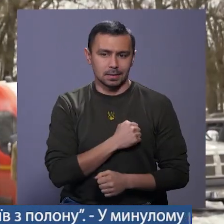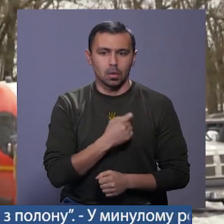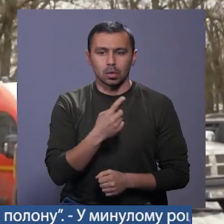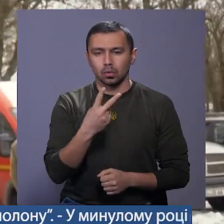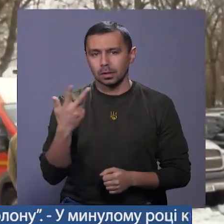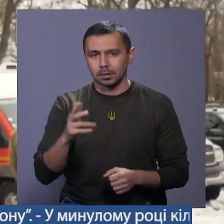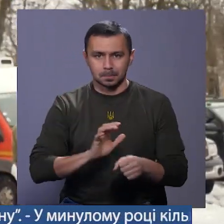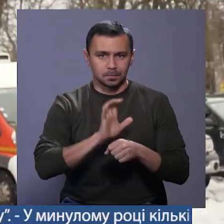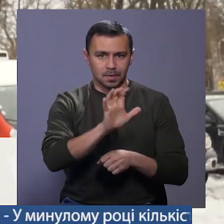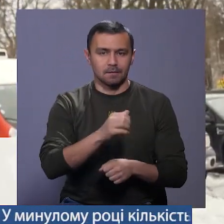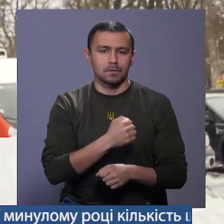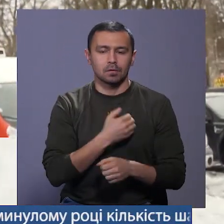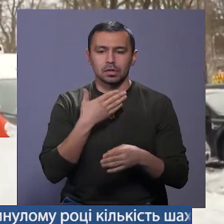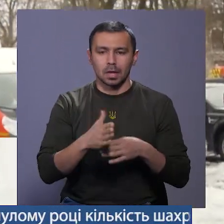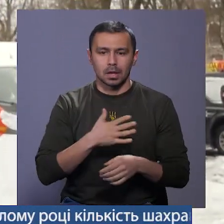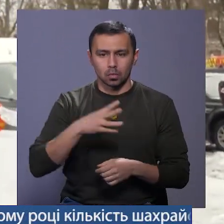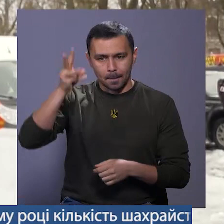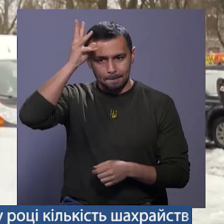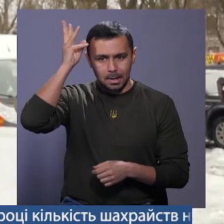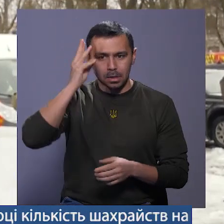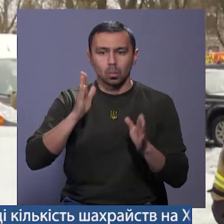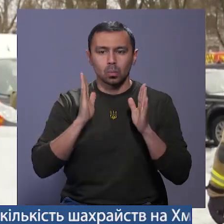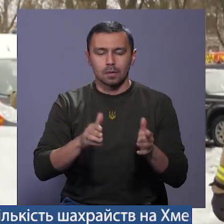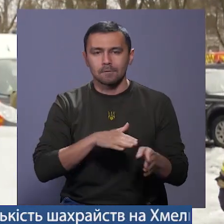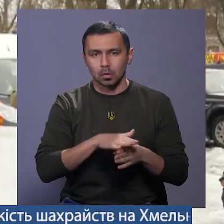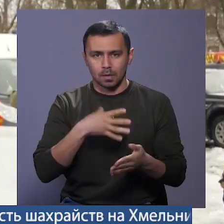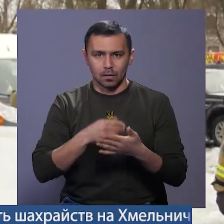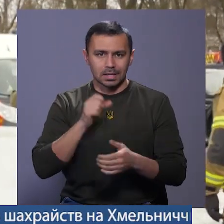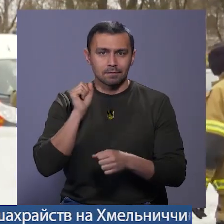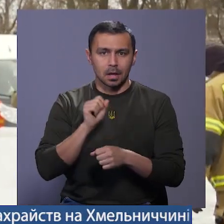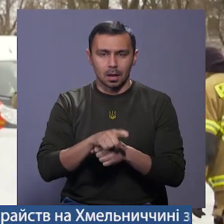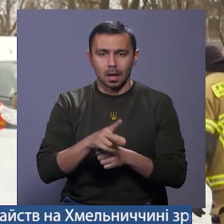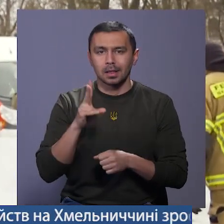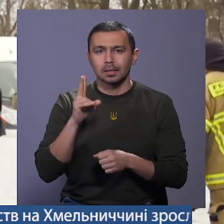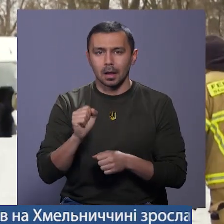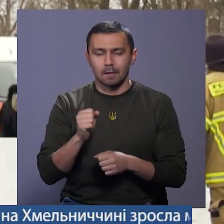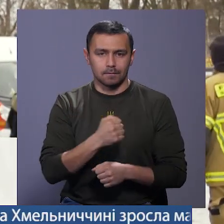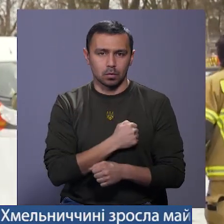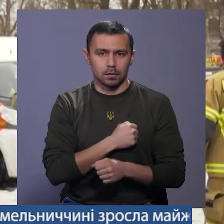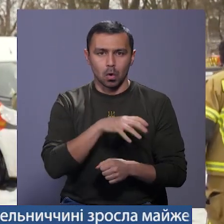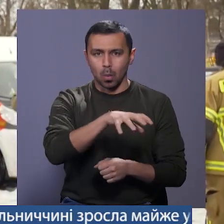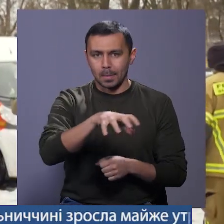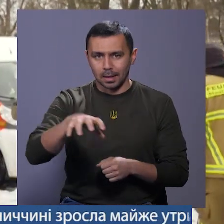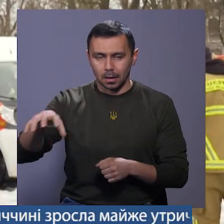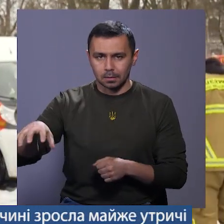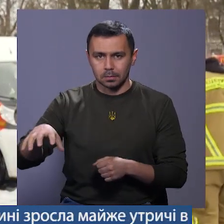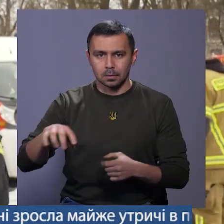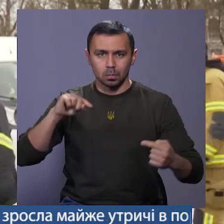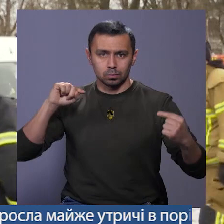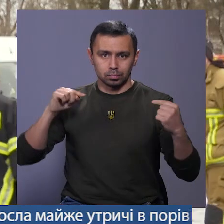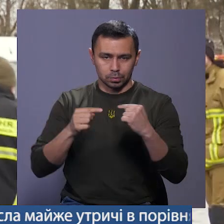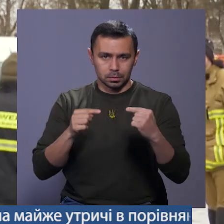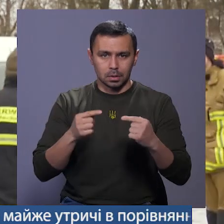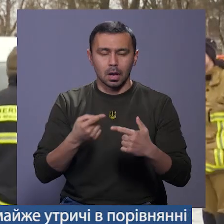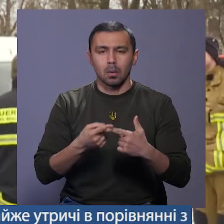третя підуть у військові частини нашої Хмельниччини і будуть виконувати свої завдання на військових об'єктах протистояти